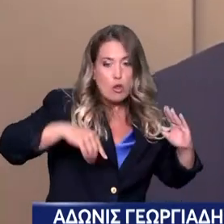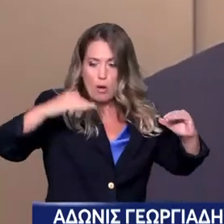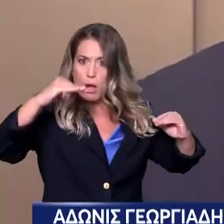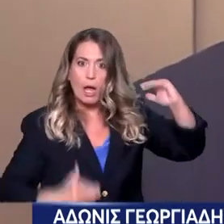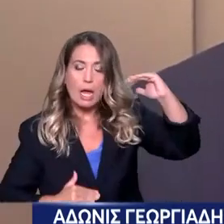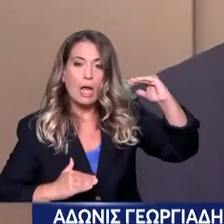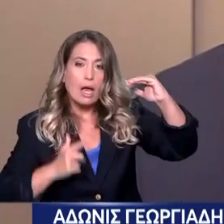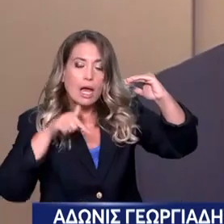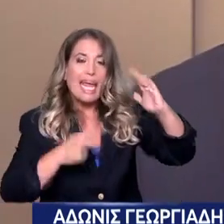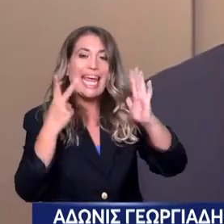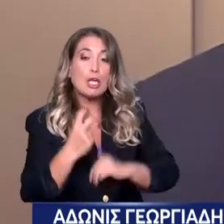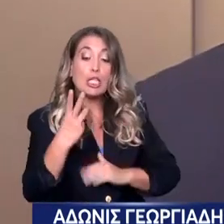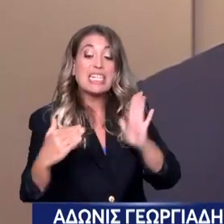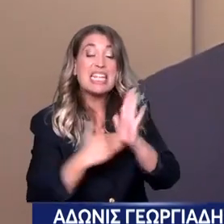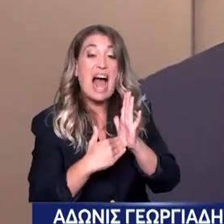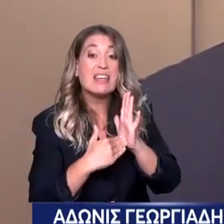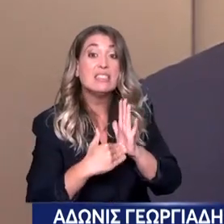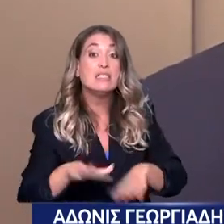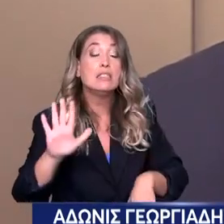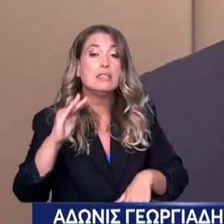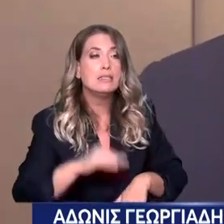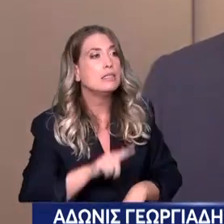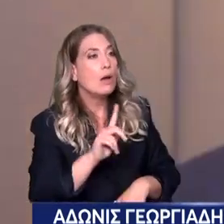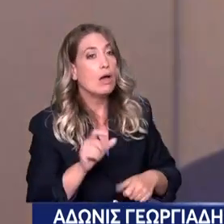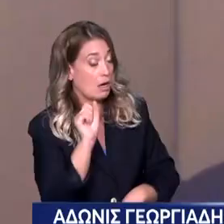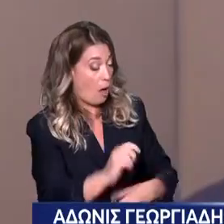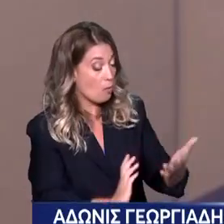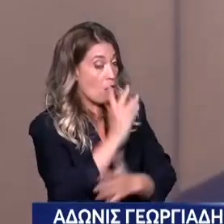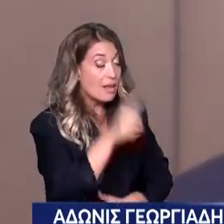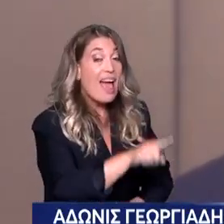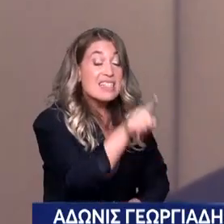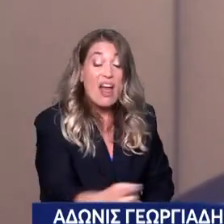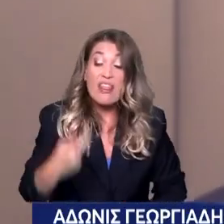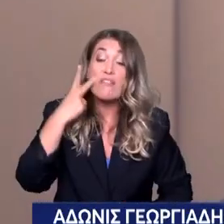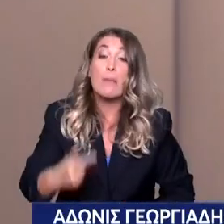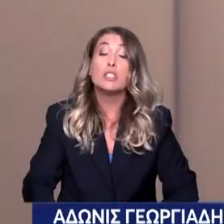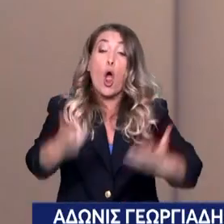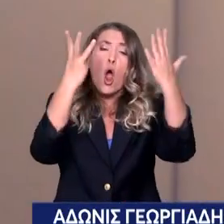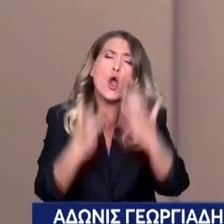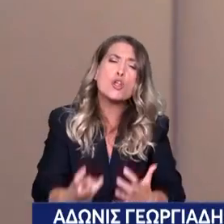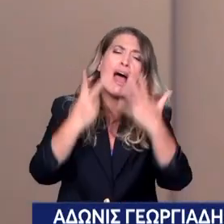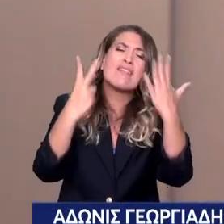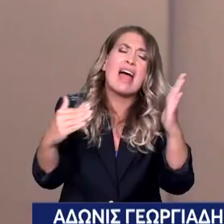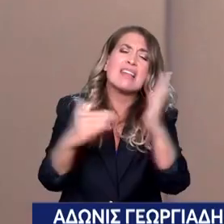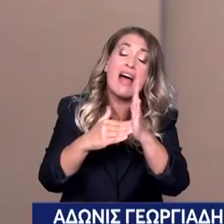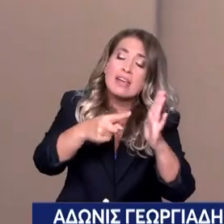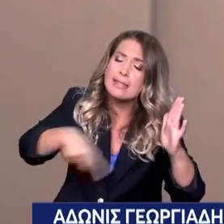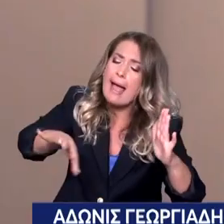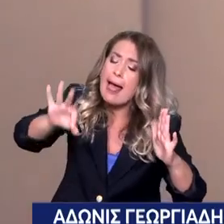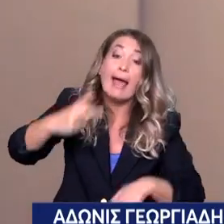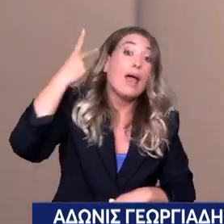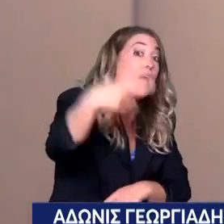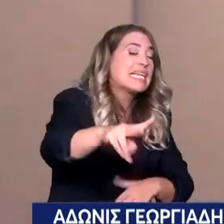πρόοδο για το εσείς. Είναι πρόοδος. Εσείς όμως δεν βλέπετε ότι 87.000 που μπορεί να ήταν συγγενείς σας, φίλοι σας,